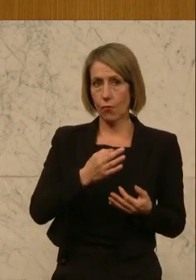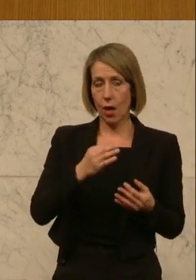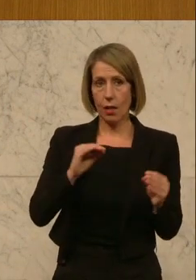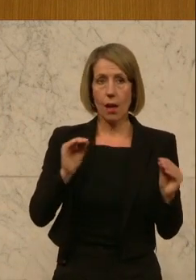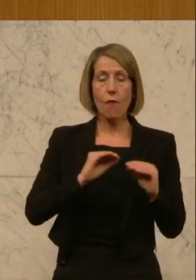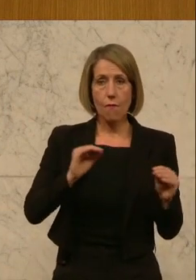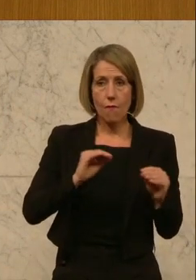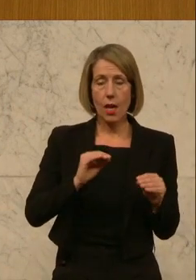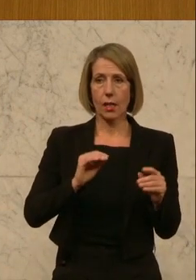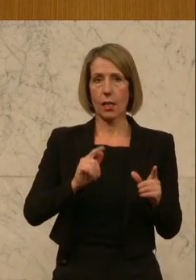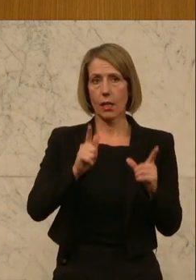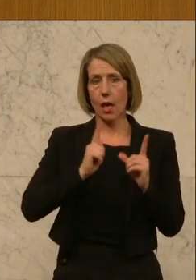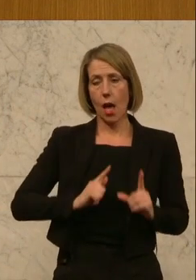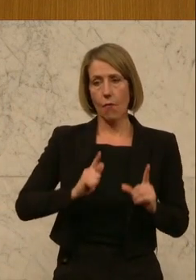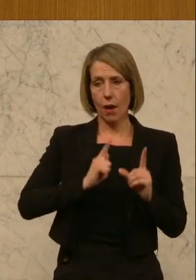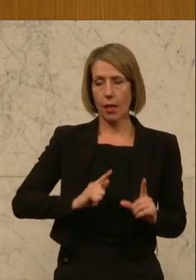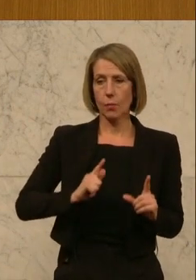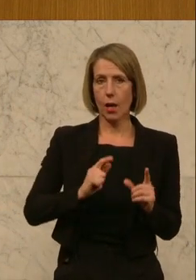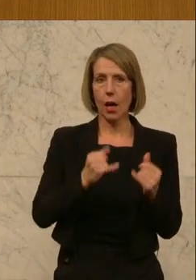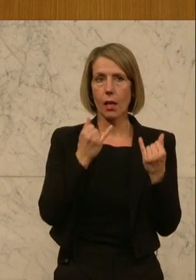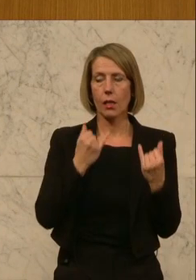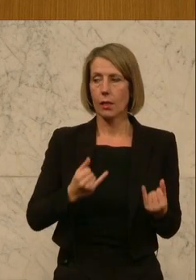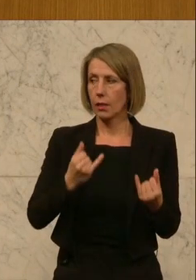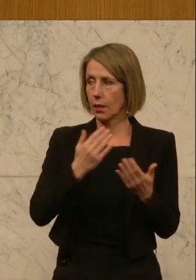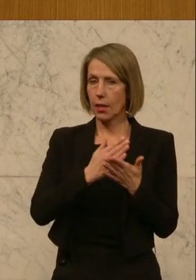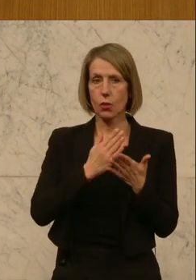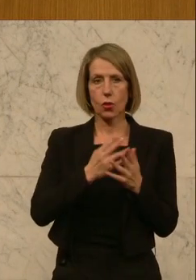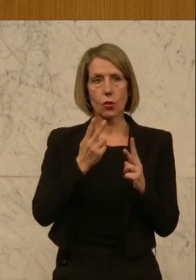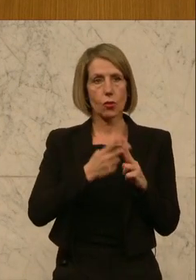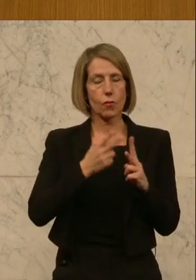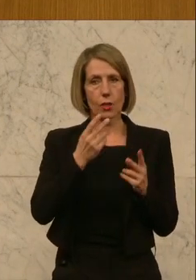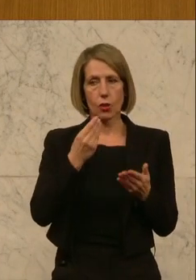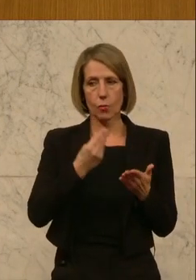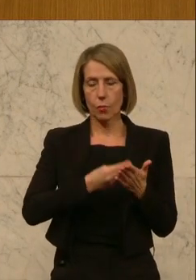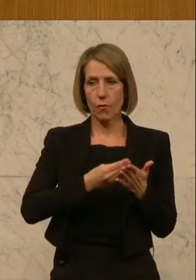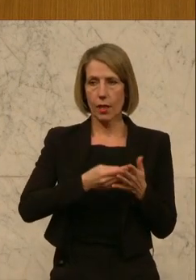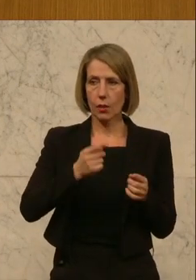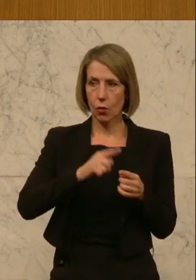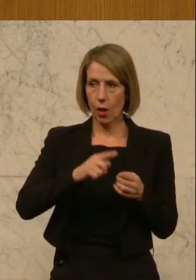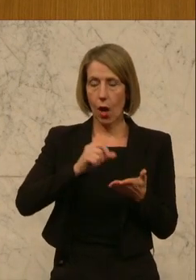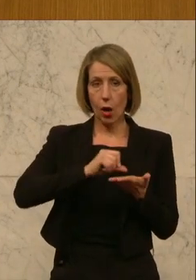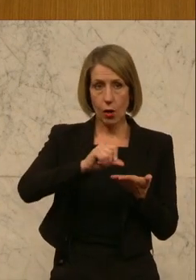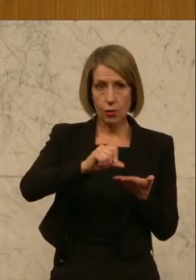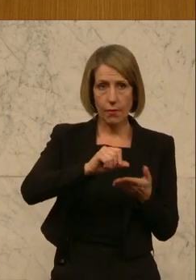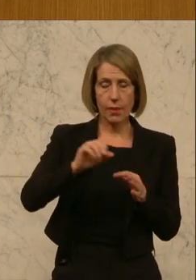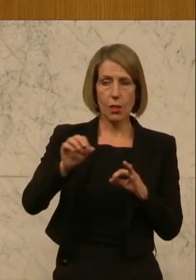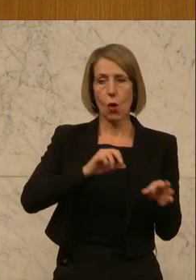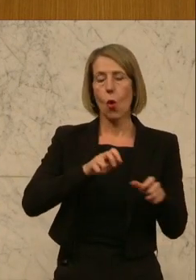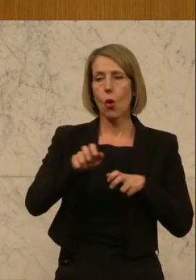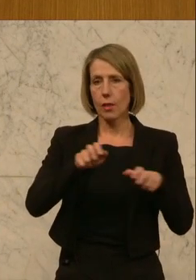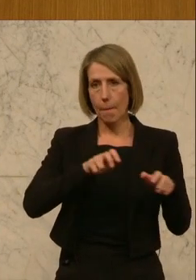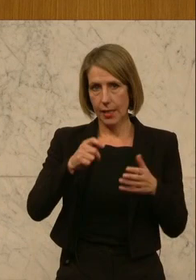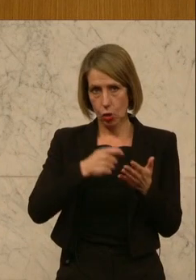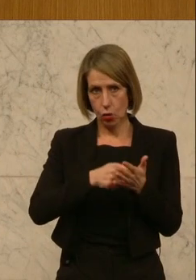erwartbare und nun halt in der Zwischenbewertung auch ausgewiesene Verluste vorhanden sind oder ob tatsächlich hier mit Steuergeldern